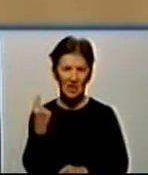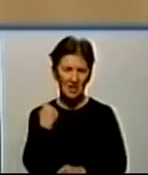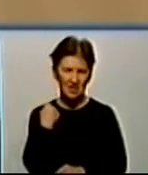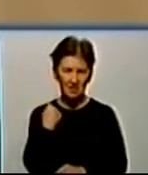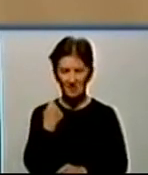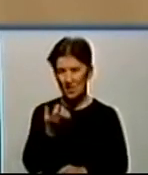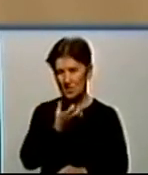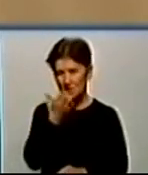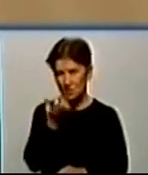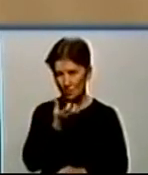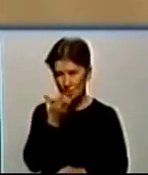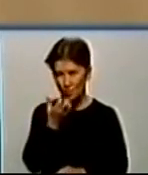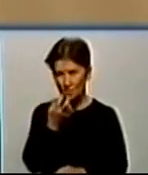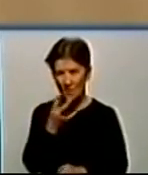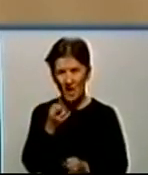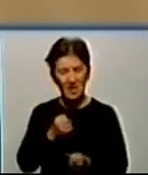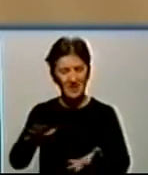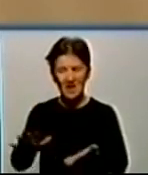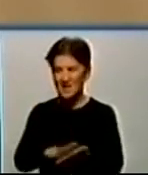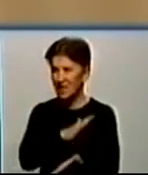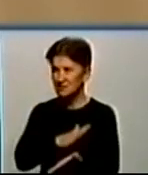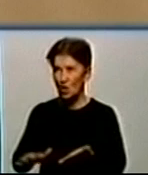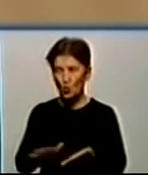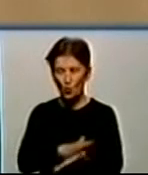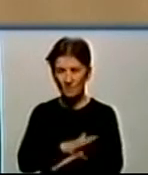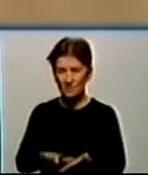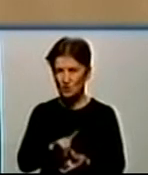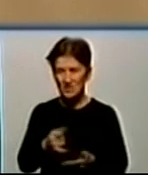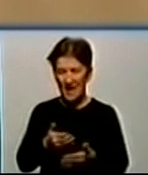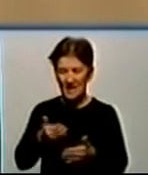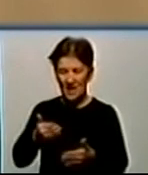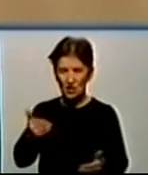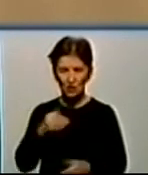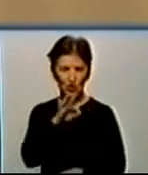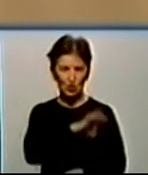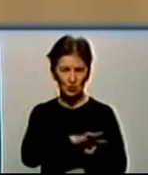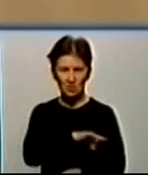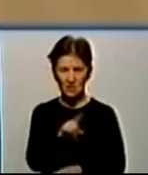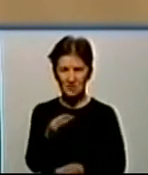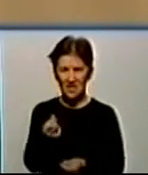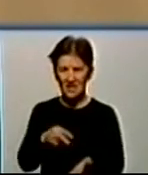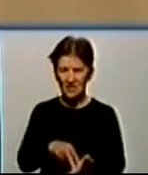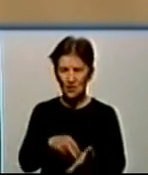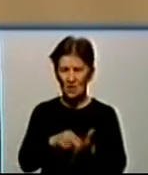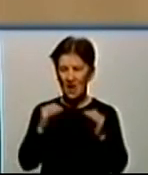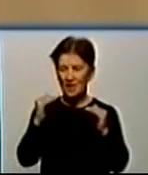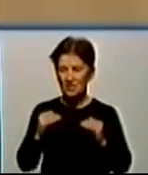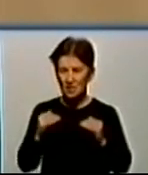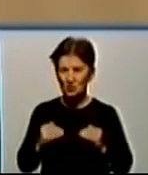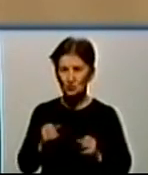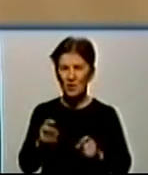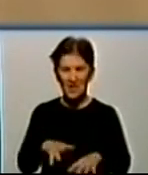Тепло» не розрахувавшись за раніше спожитий газ за ціною, нижчою за